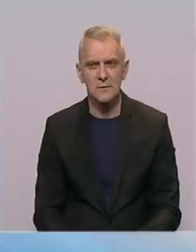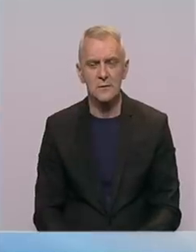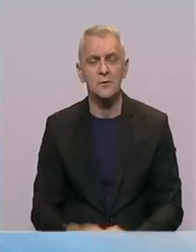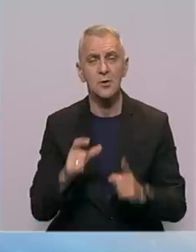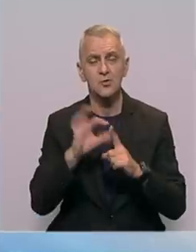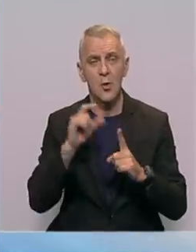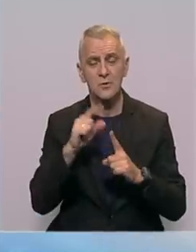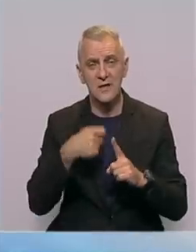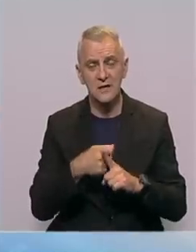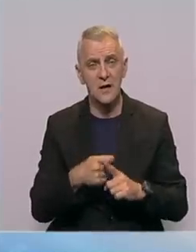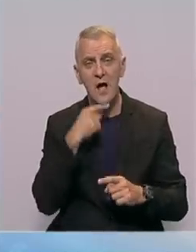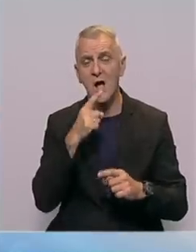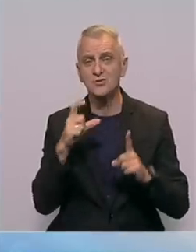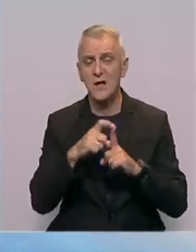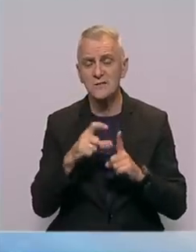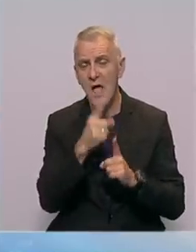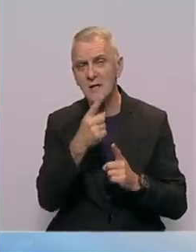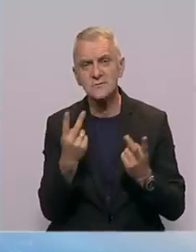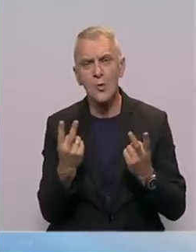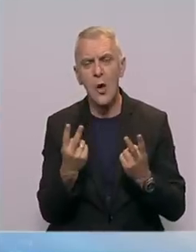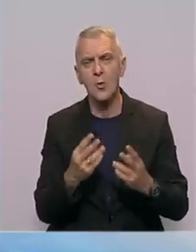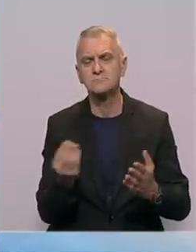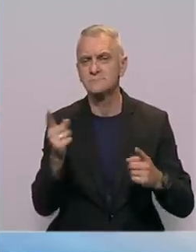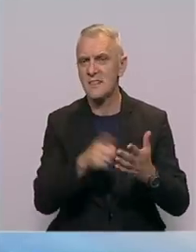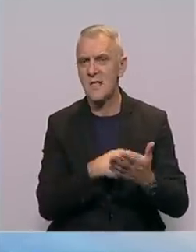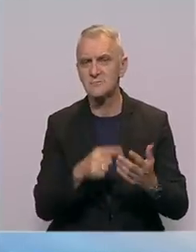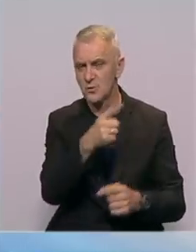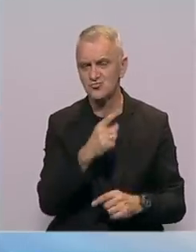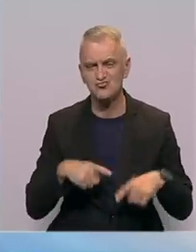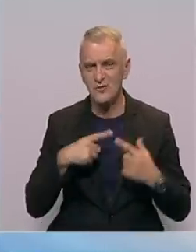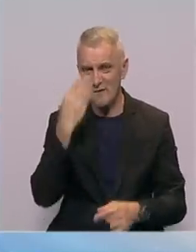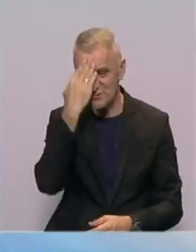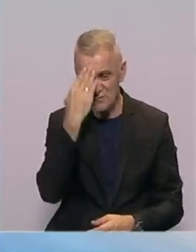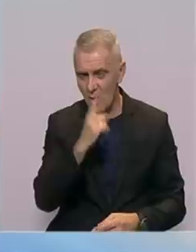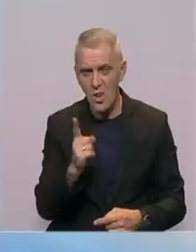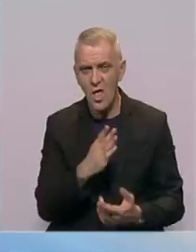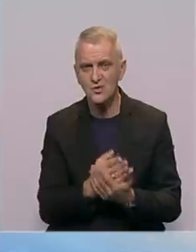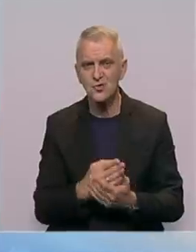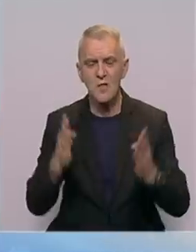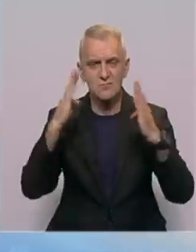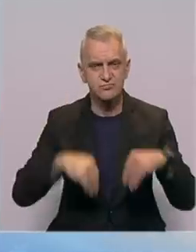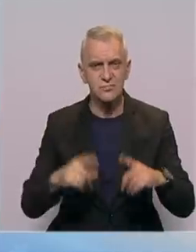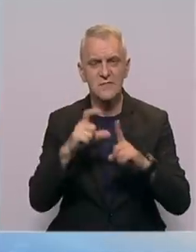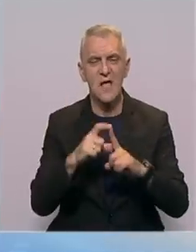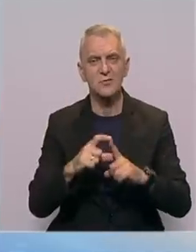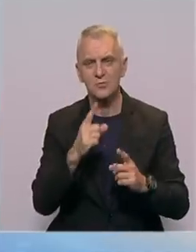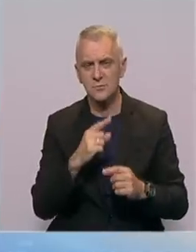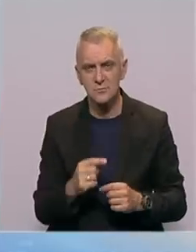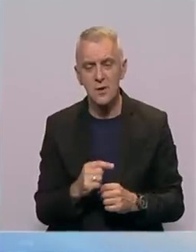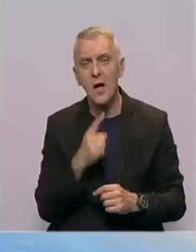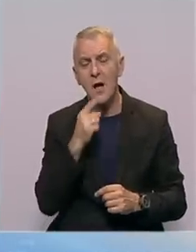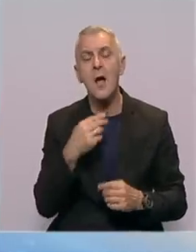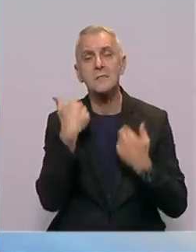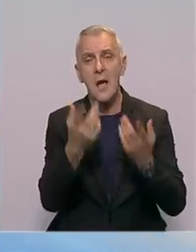Milorad Dodik stavlja Dejton na agresivni test. Moram mu reći da živi u snovima, neće biti rušenje Dejtona, ubijanja Ustavnog suda. Dajmo mu priliku da bude